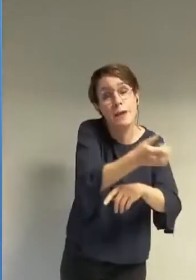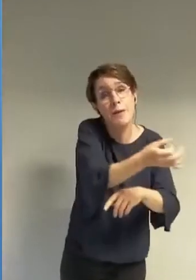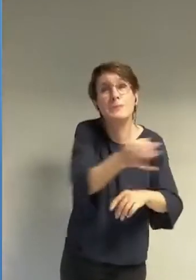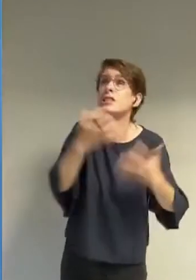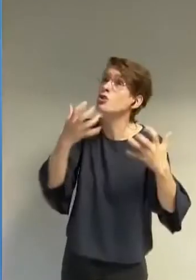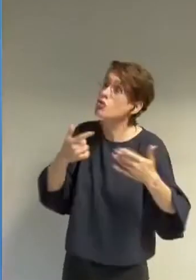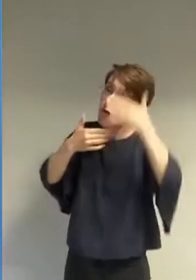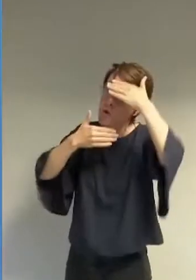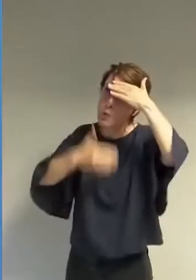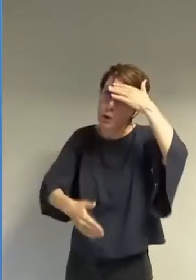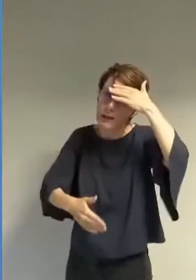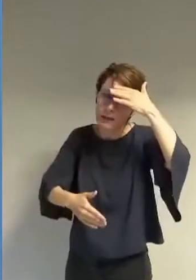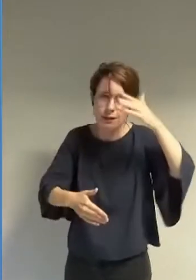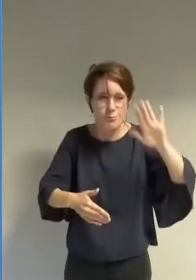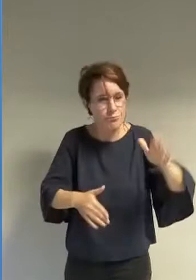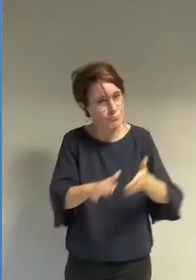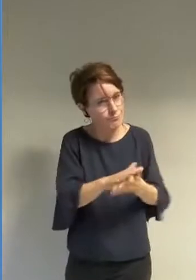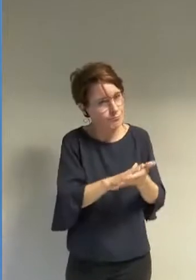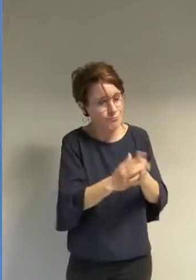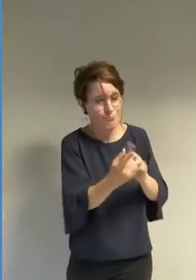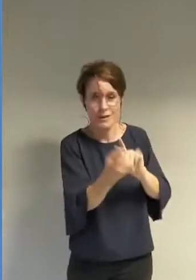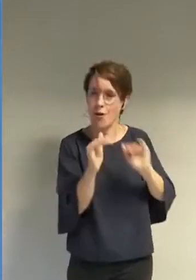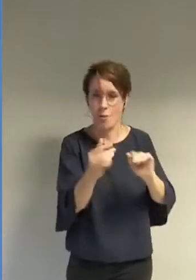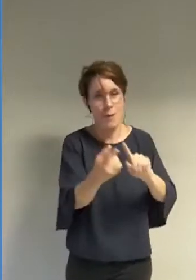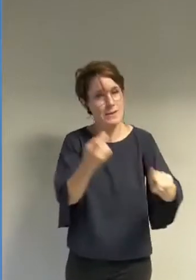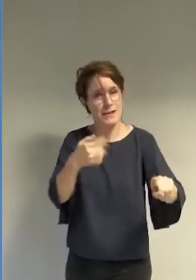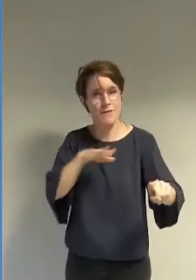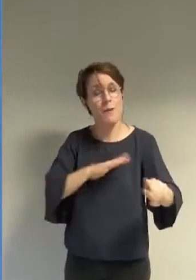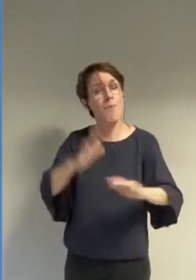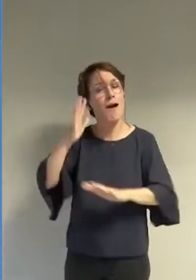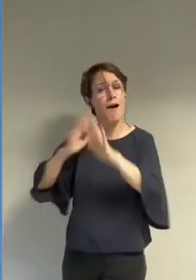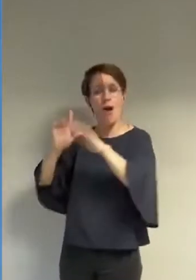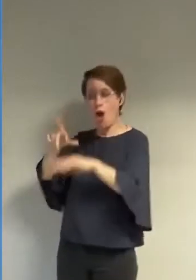qu'il soit le résultat d'une injonction patriarcale